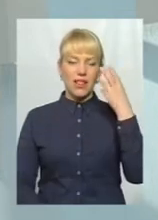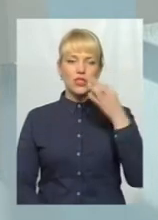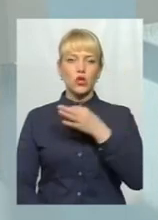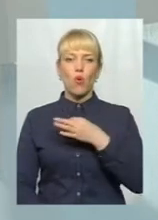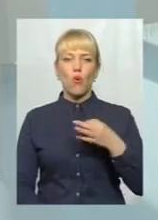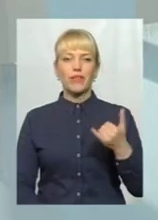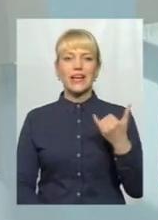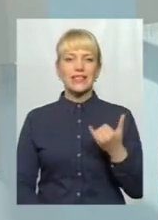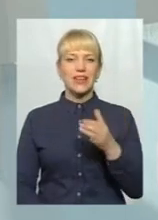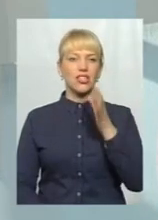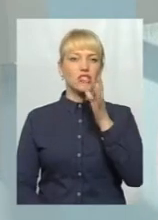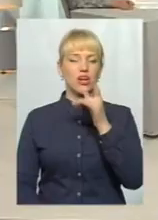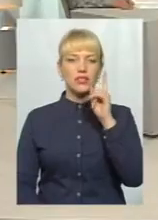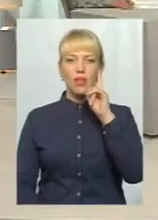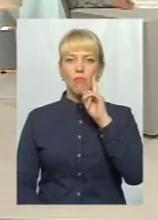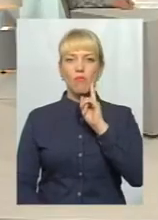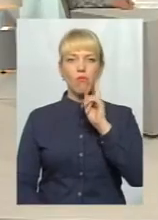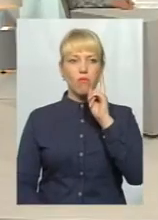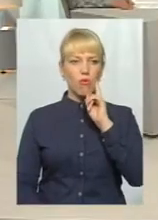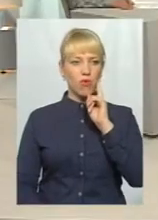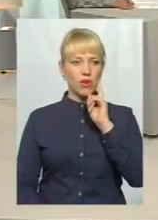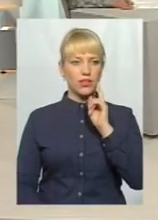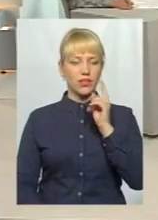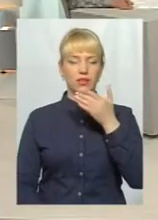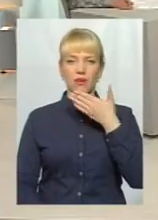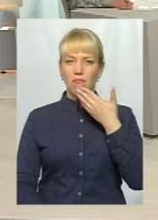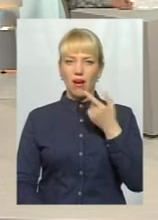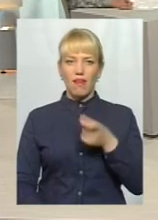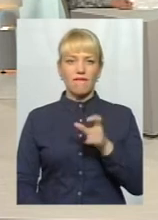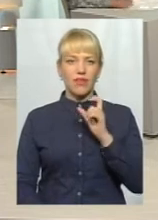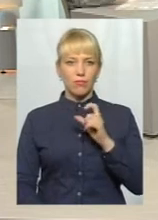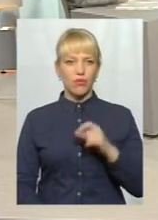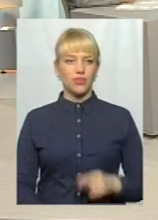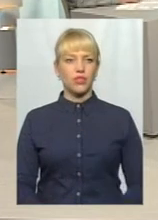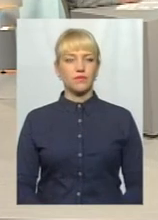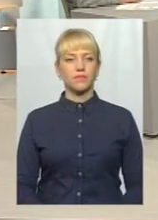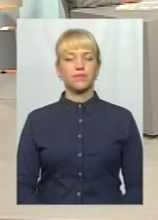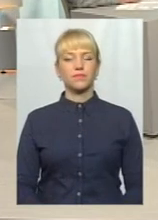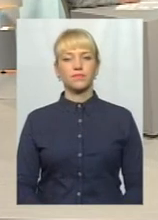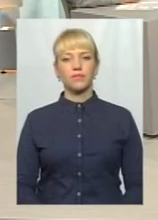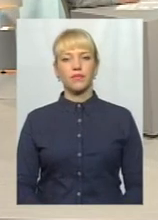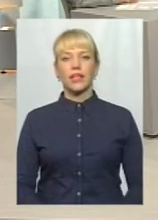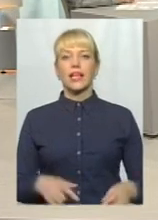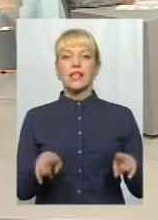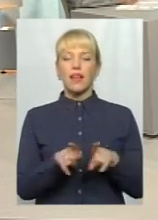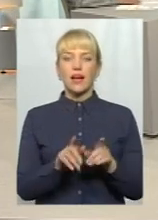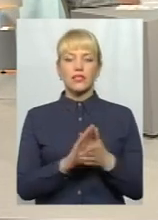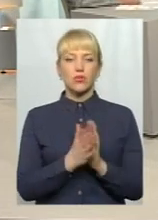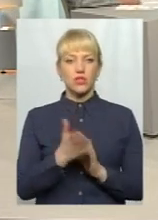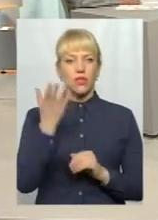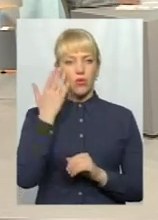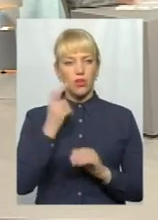поки... Зрозуміло. А ВІС і Немені там? Ви розумієте, така ситуація. Коли